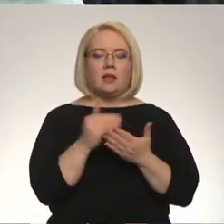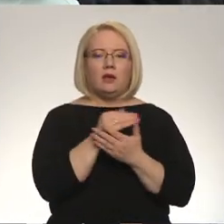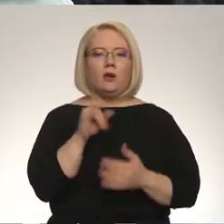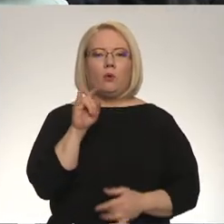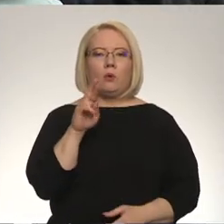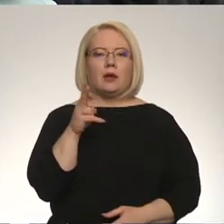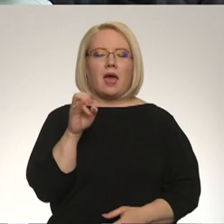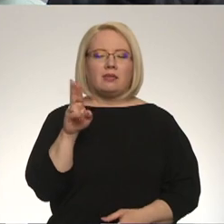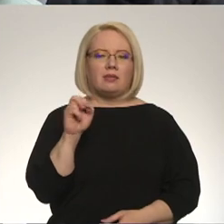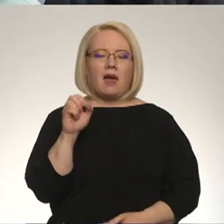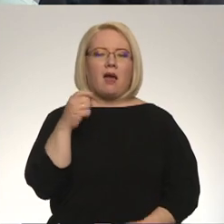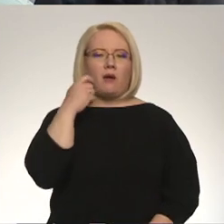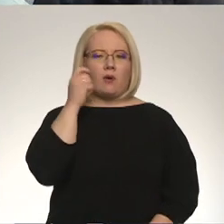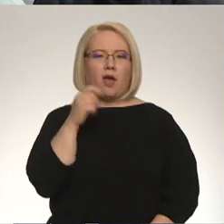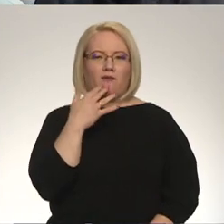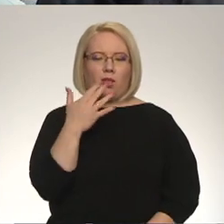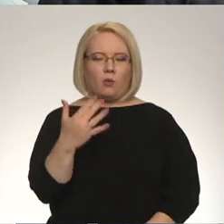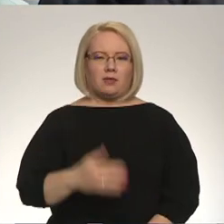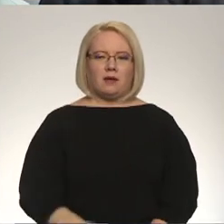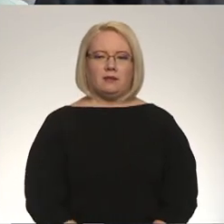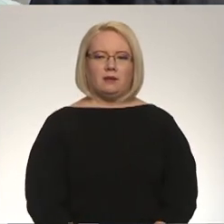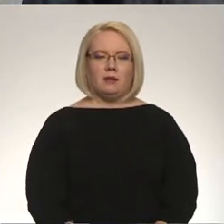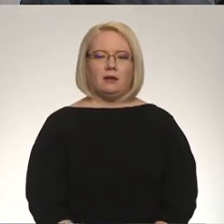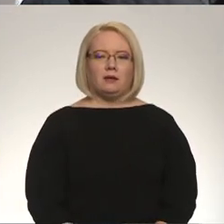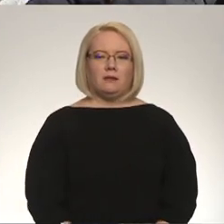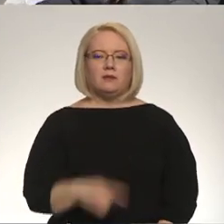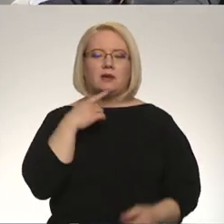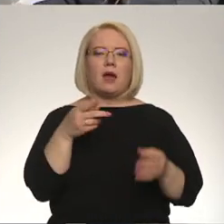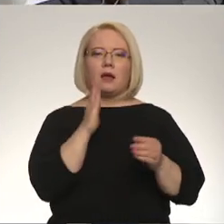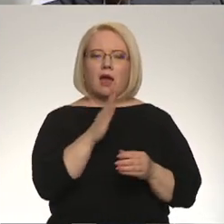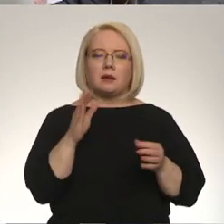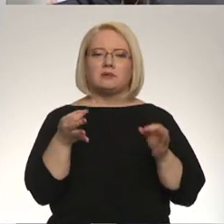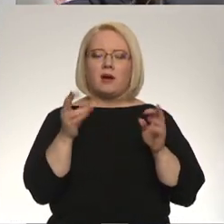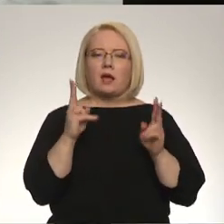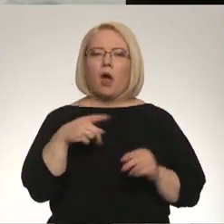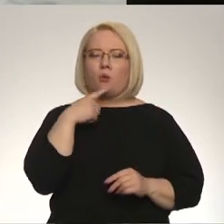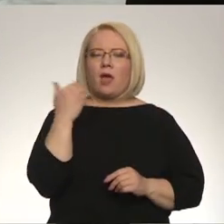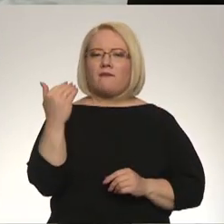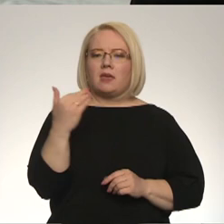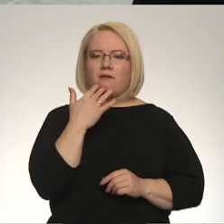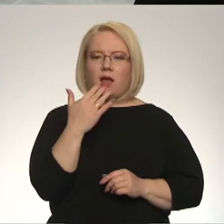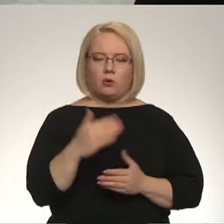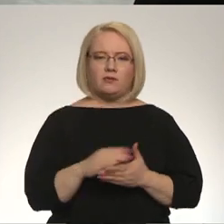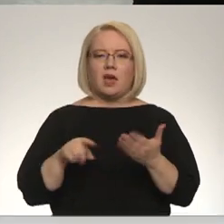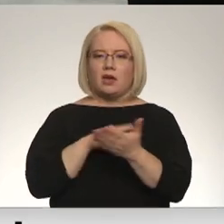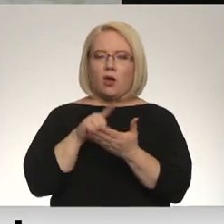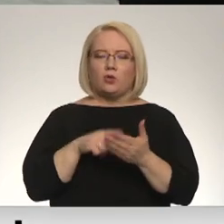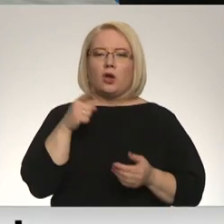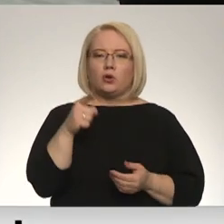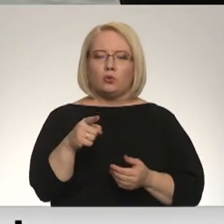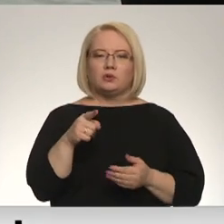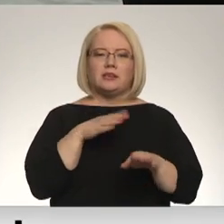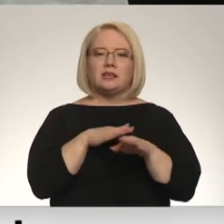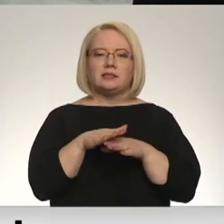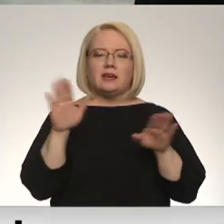Ukraiņu. Atcerējamies. Tas ir svarīgi. Katram ir svarīgi, ka izrunā viņu valod. Jūs tad izpildīsiet Ukraiņas hīmnu, tā bija grūta?